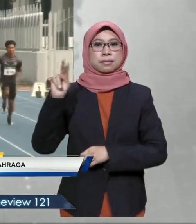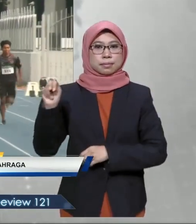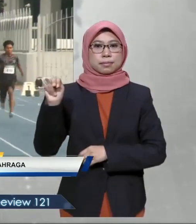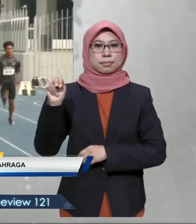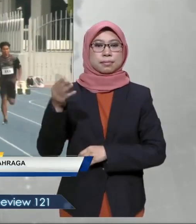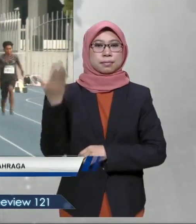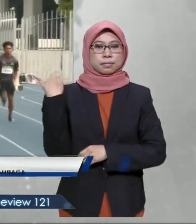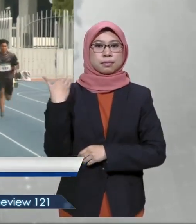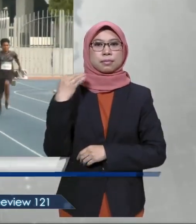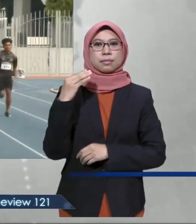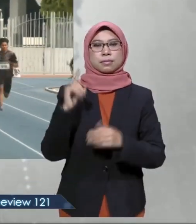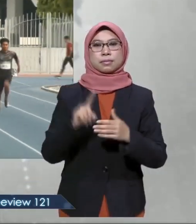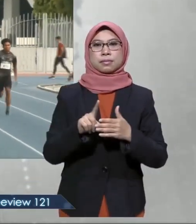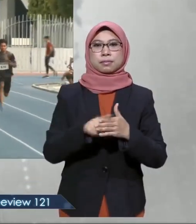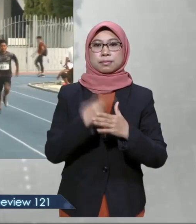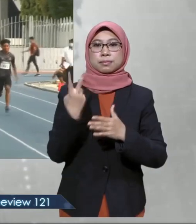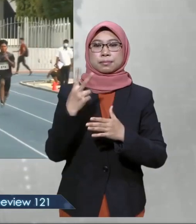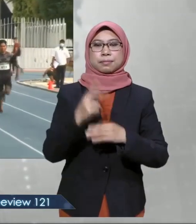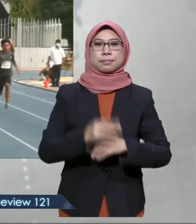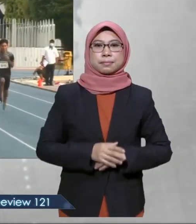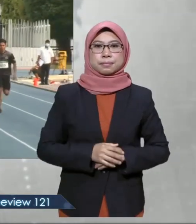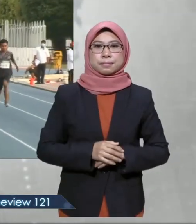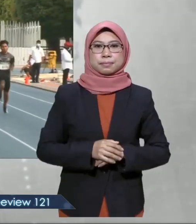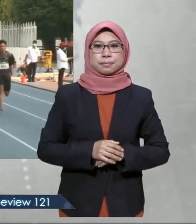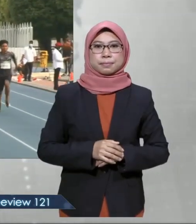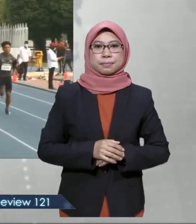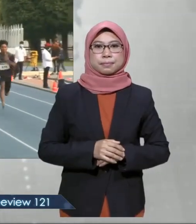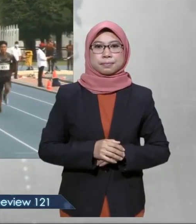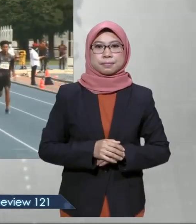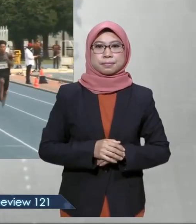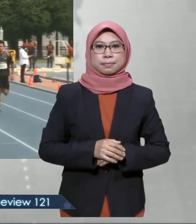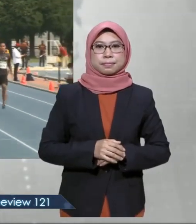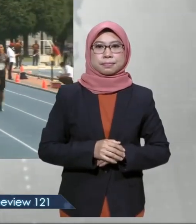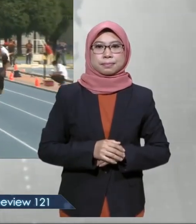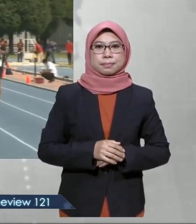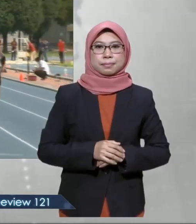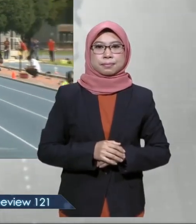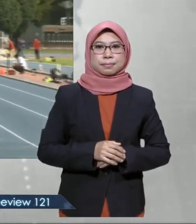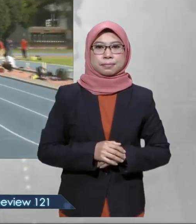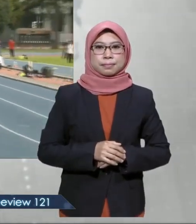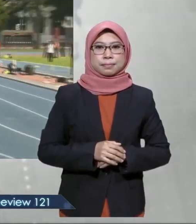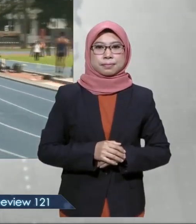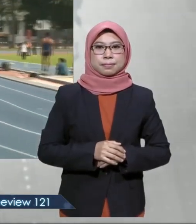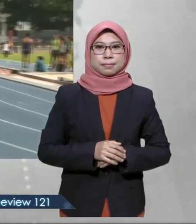MSN di Exember tahun lalu. Terima kasih telah menonton!